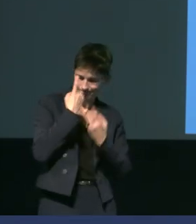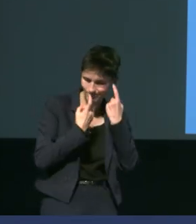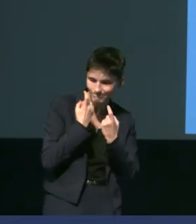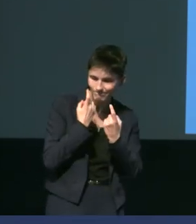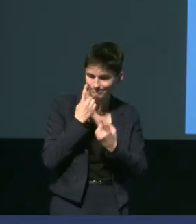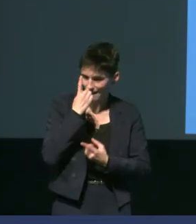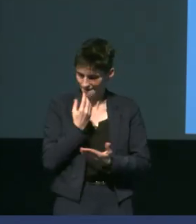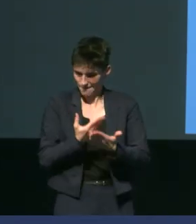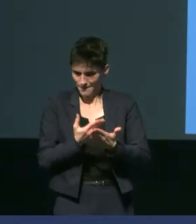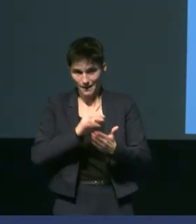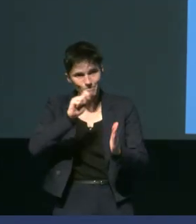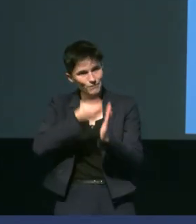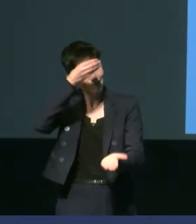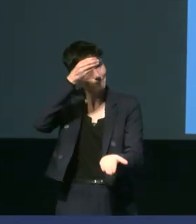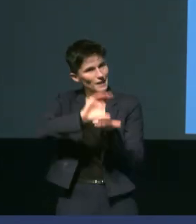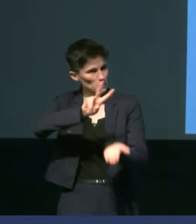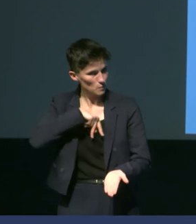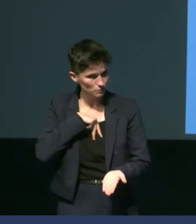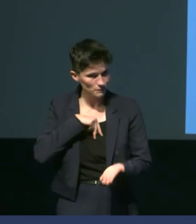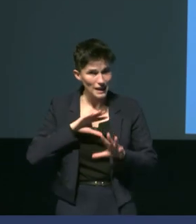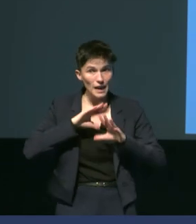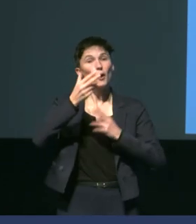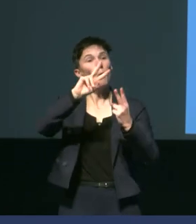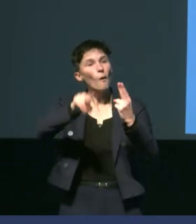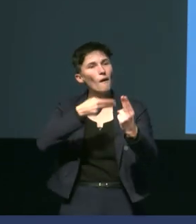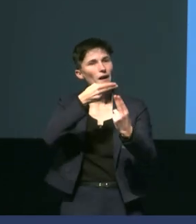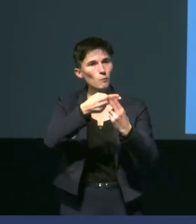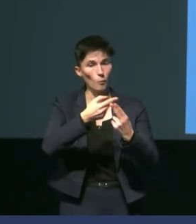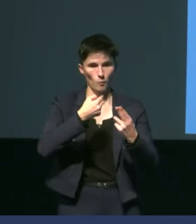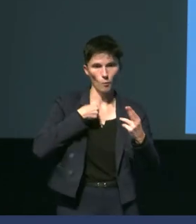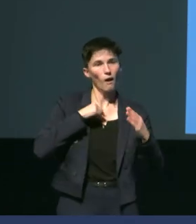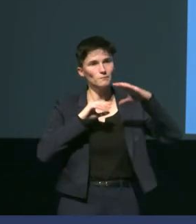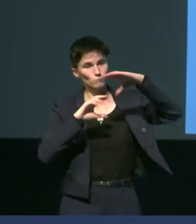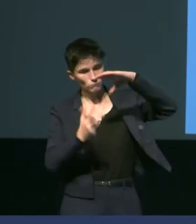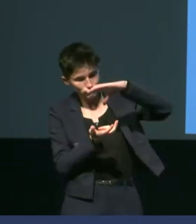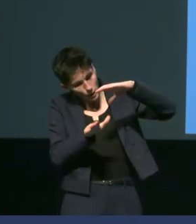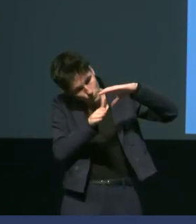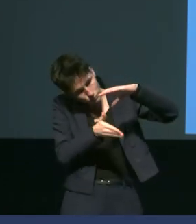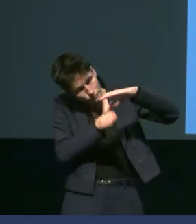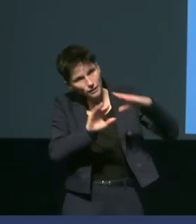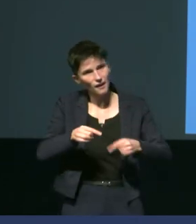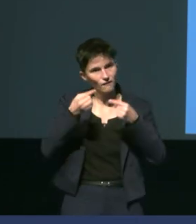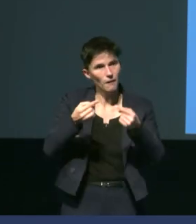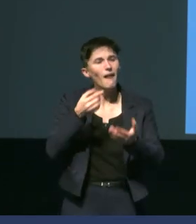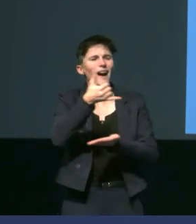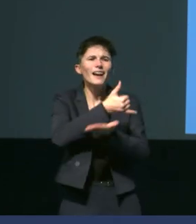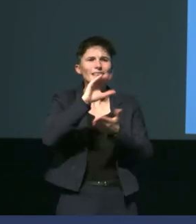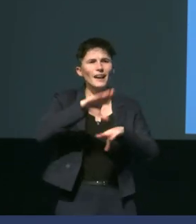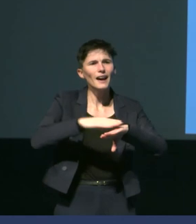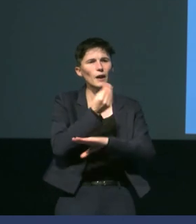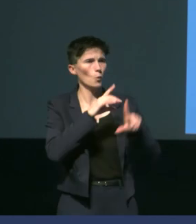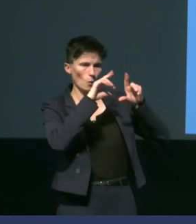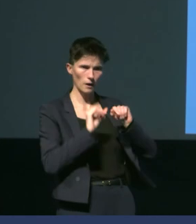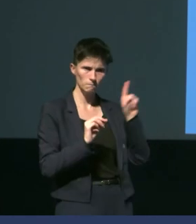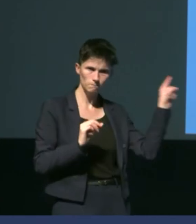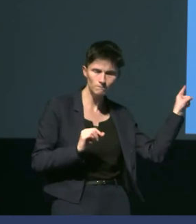et pour y répondre je suis partie dans les subantartiques donc ici vous avez l'île de la réunion et je